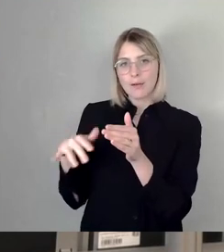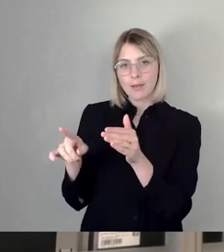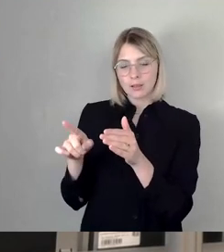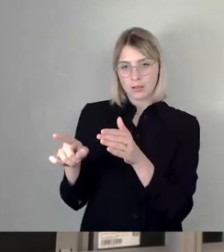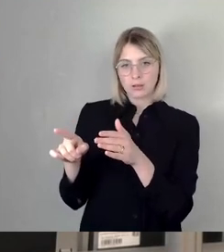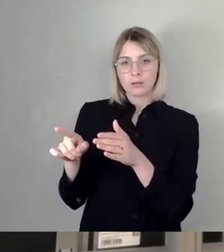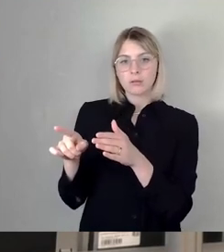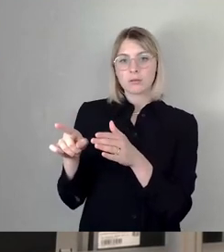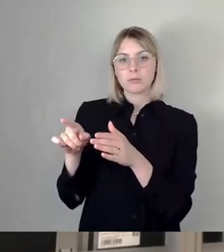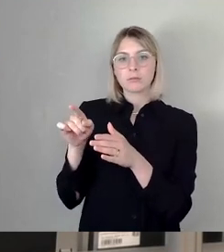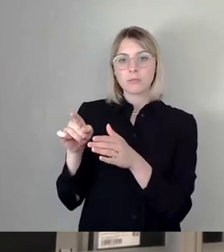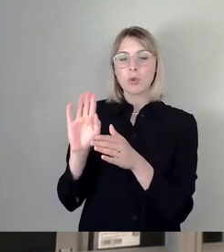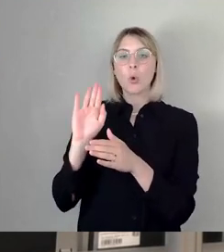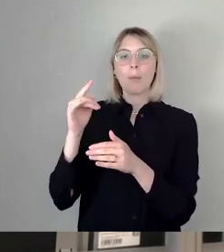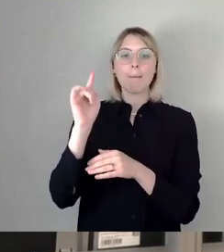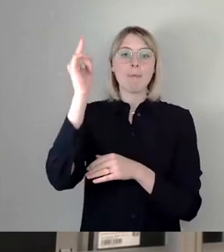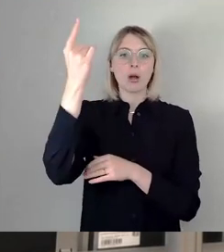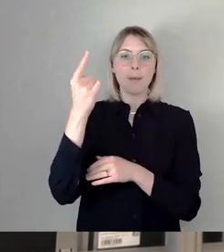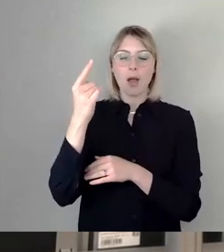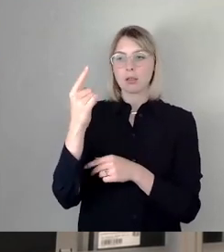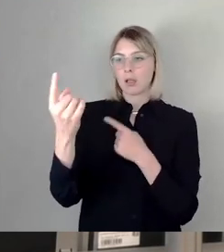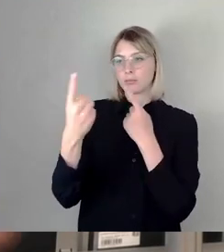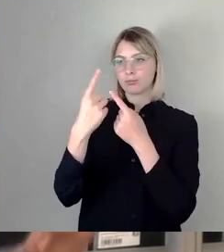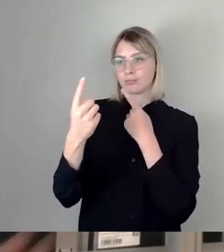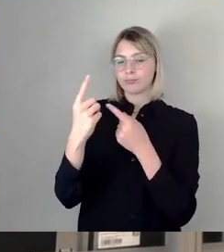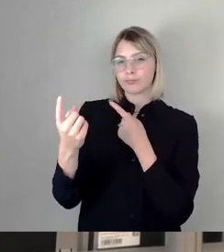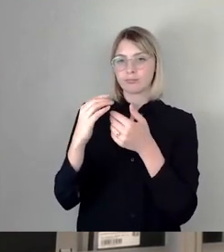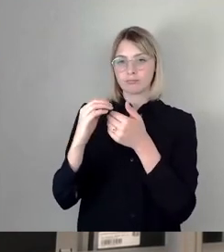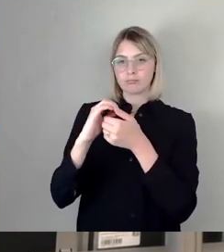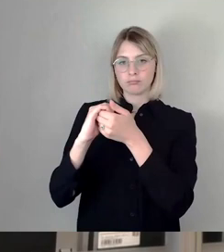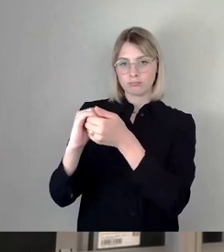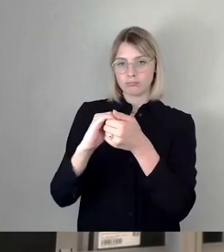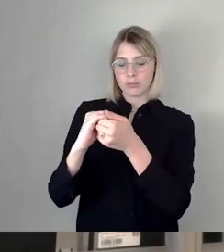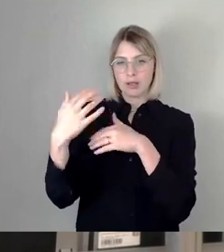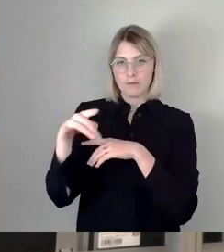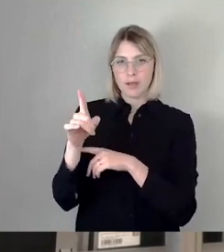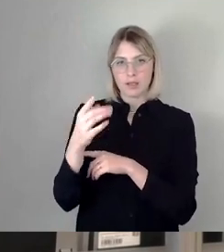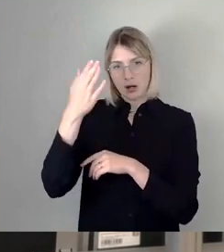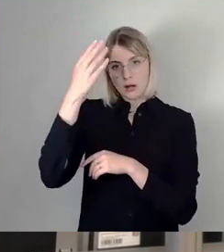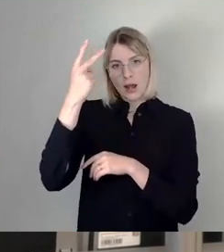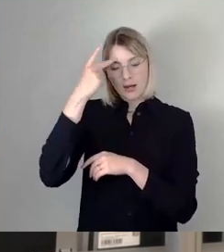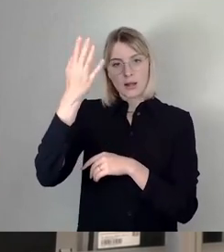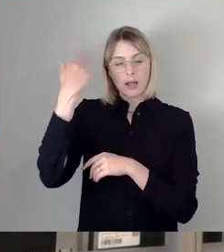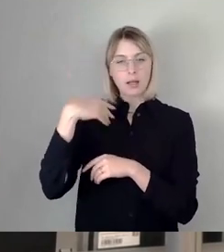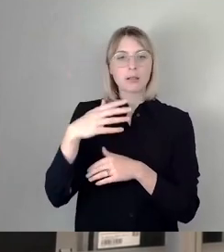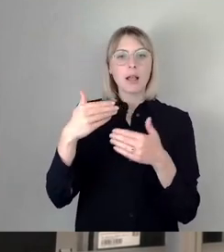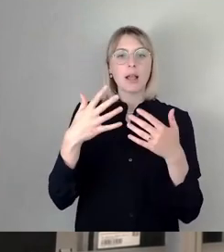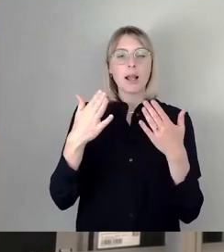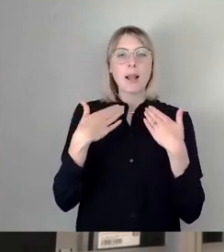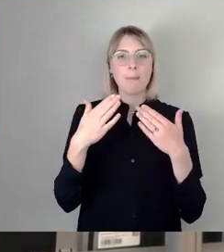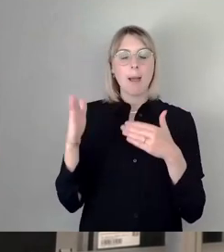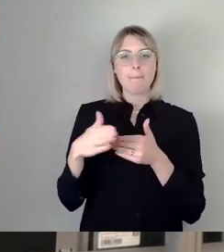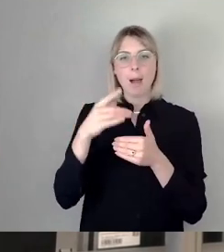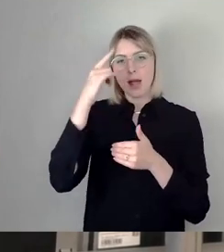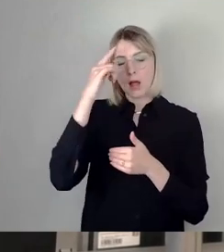zum Obergemeister gekommen ist und einen Deal gemacht hat. Ihr erinnert euch alle noch an den Klimabeirat, den die CDU dann wieder vergessen hat und so weiter